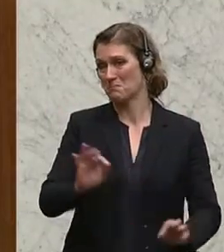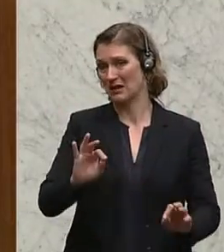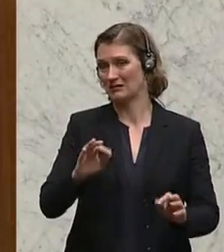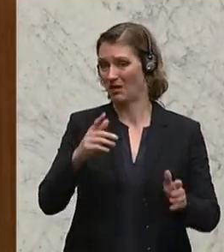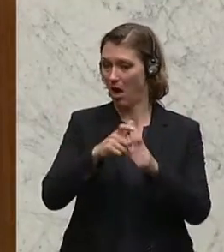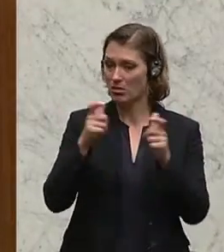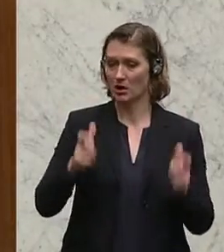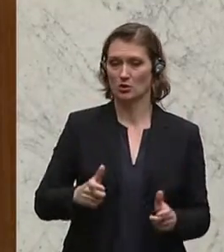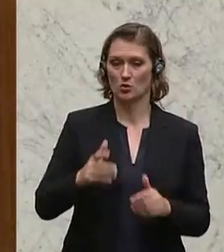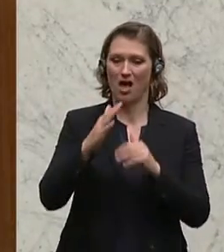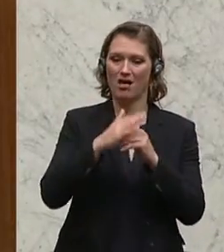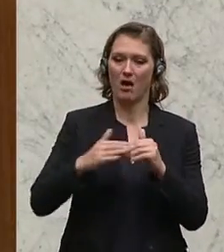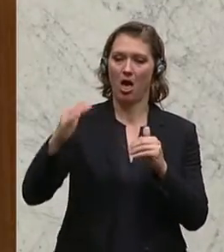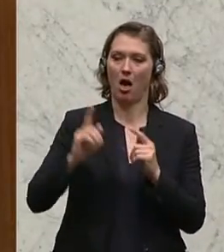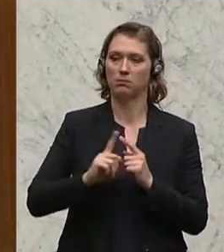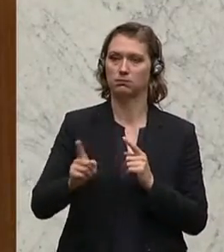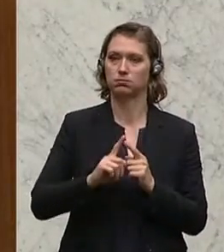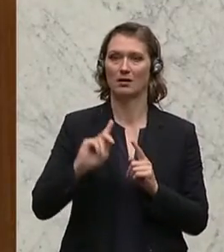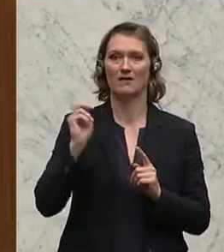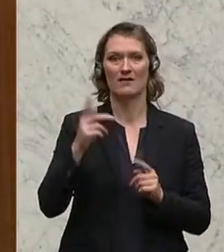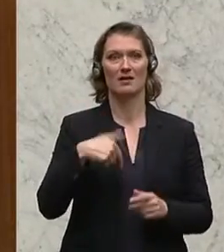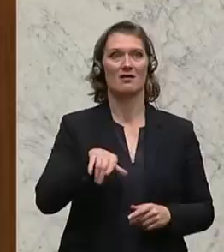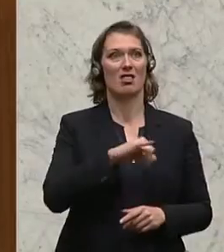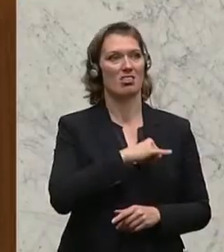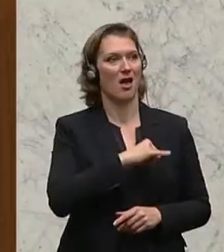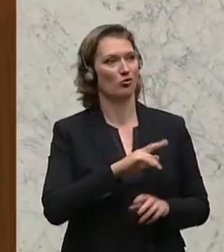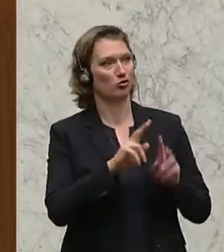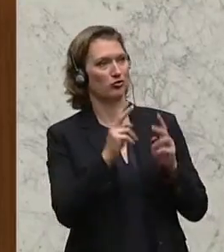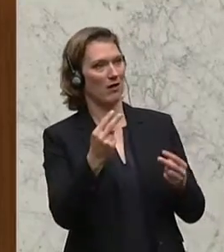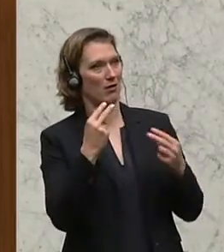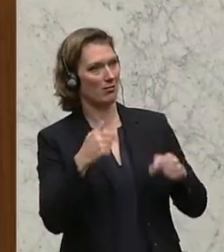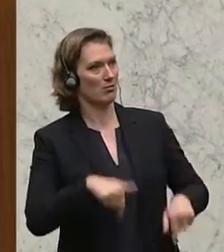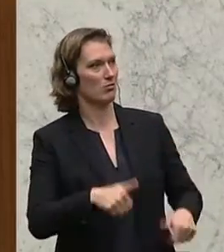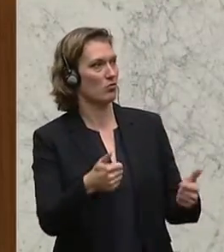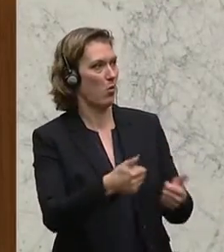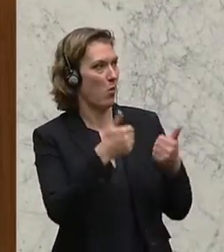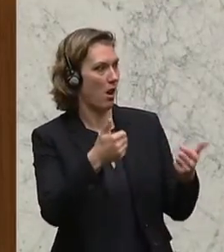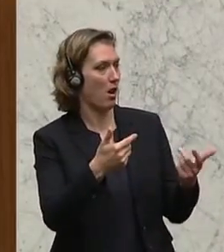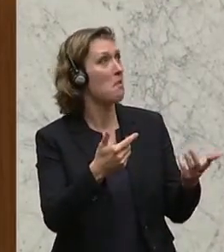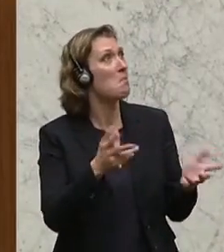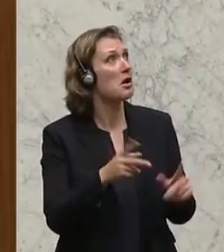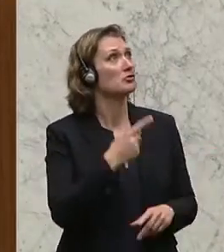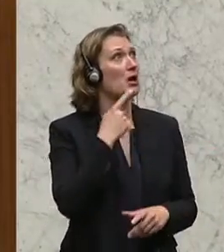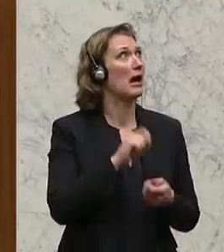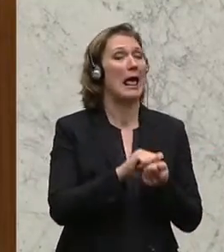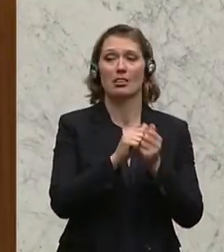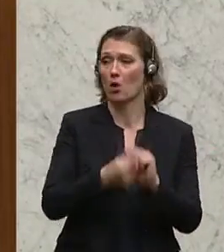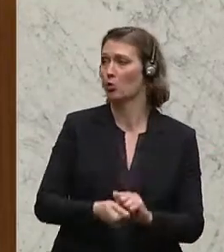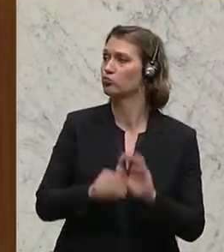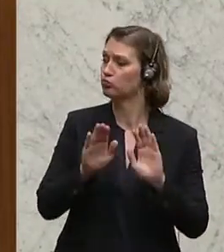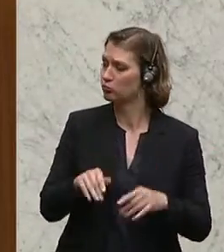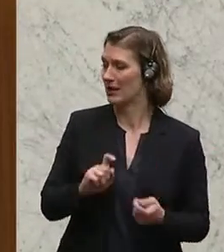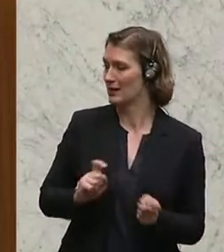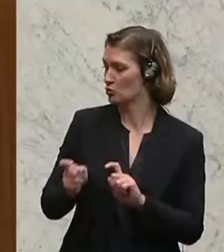Einrichtungen und die Reha-Einrichtungen, für die werden wir weltweit beneidet. Jetzt kann man sagen, man will das ändern. Ich habe kein Problem. Diskutieren wir das.